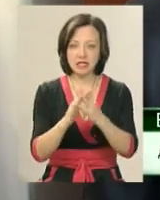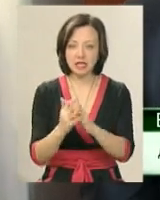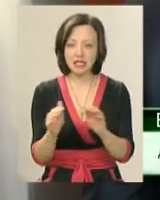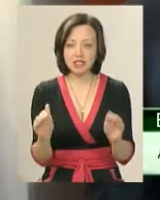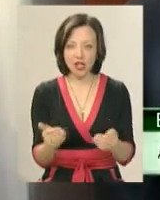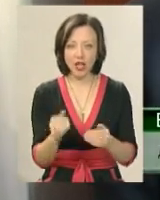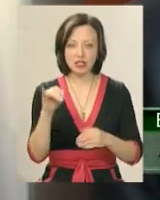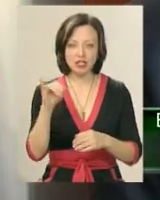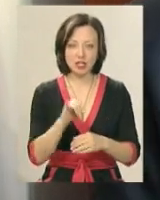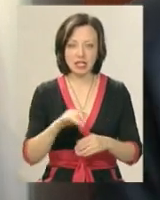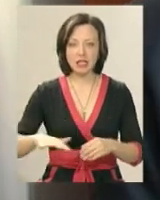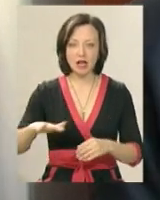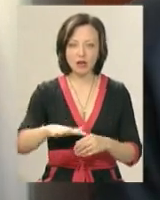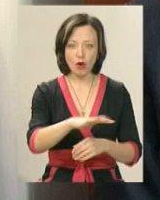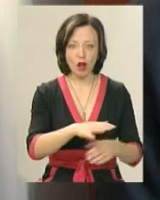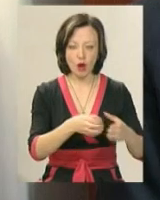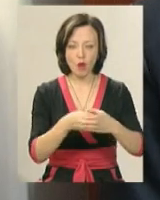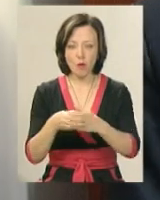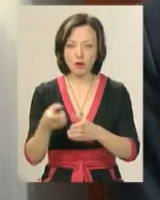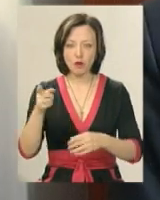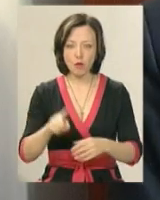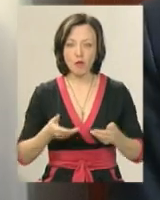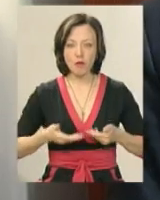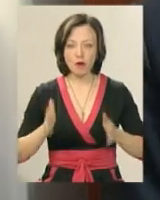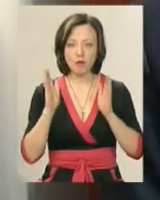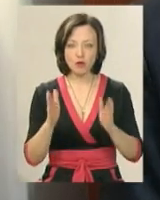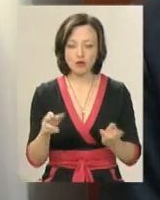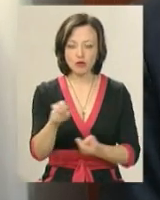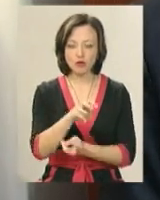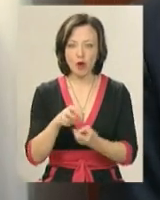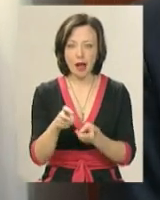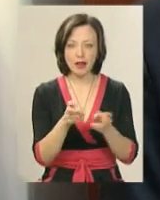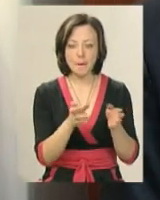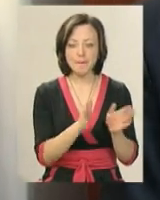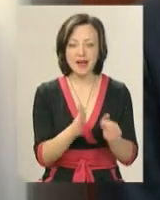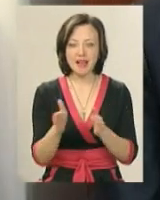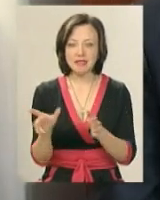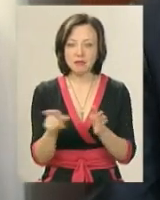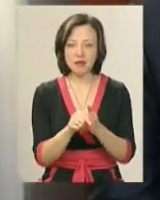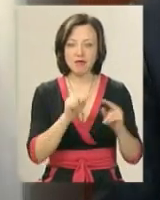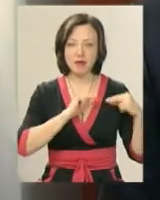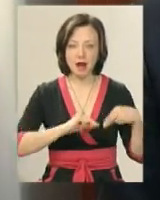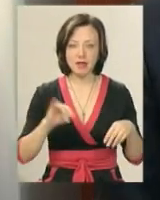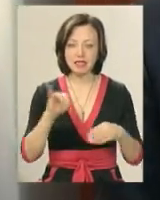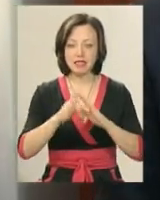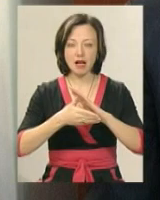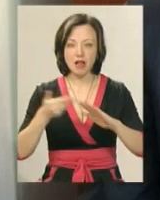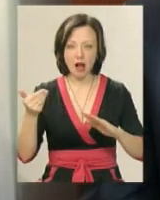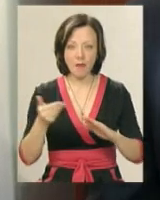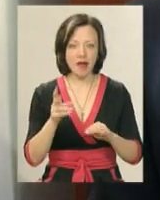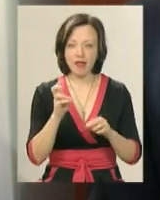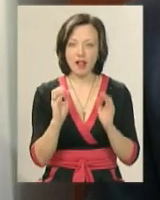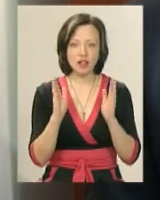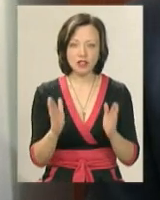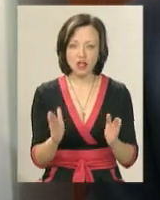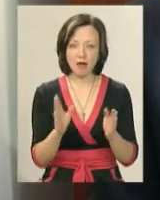селищ, і територіальних громад. Тому ми будемо шукати механізми співпраці і ми закликаємо не